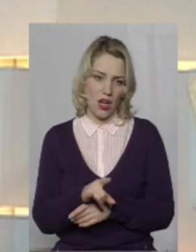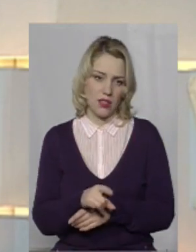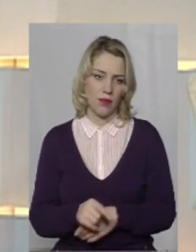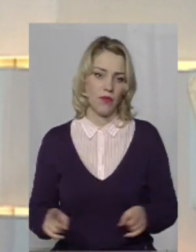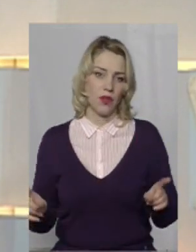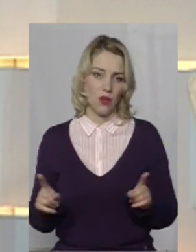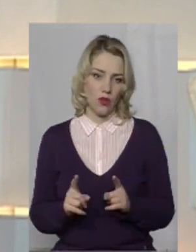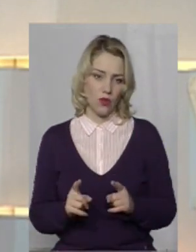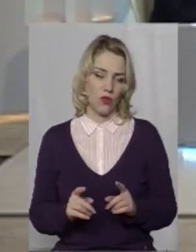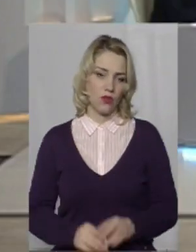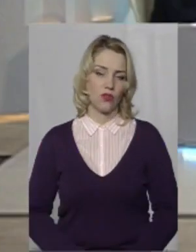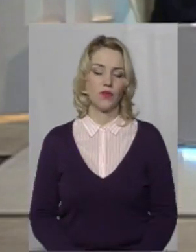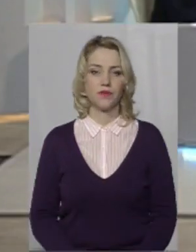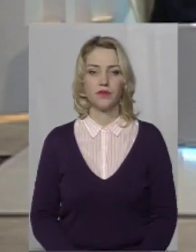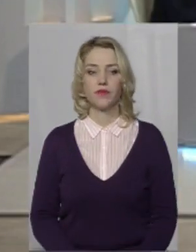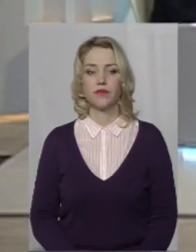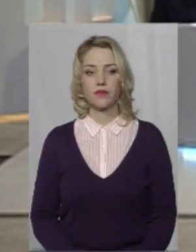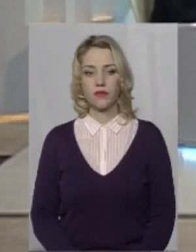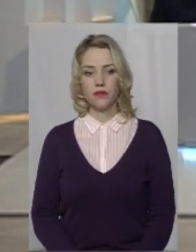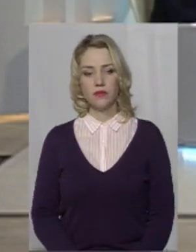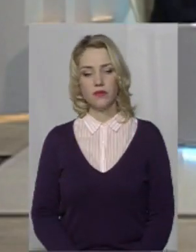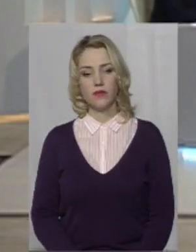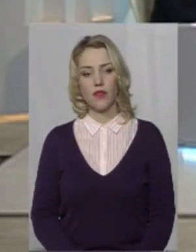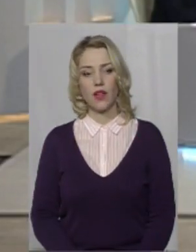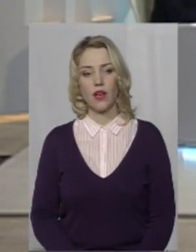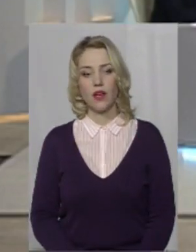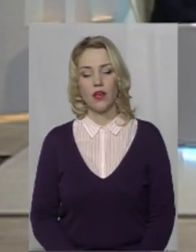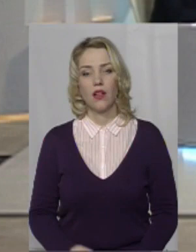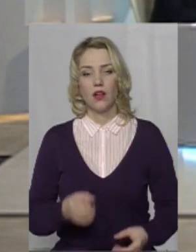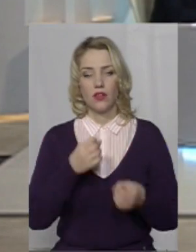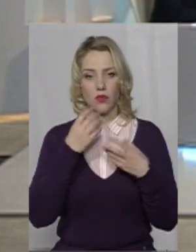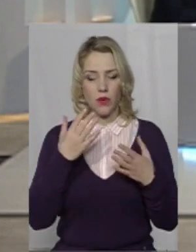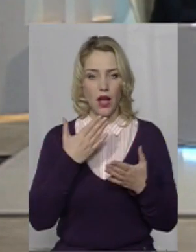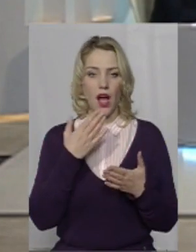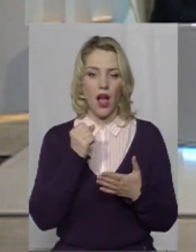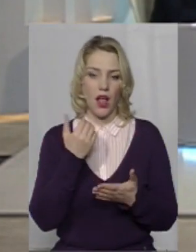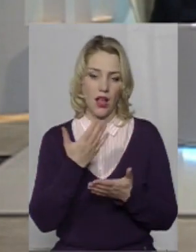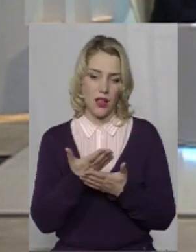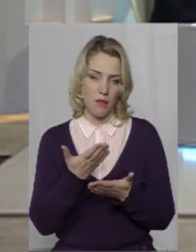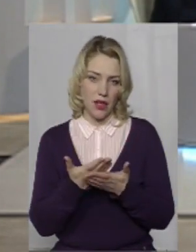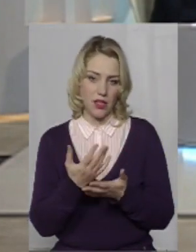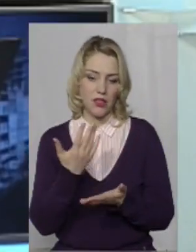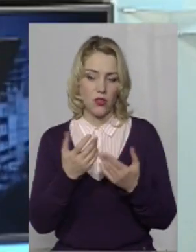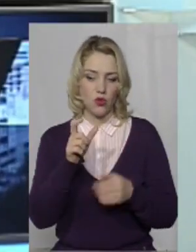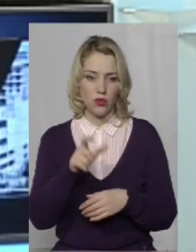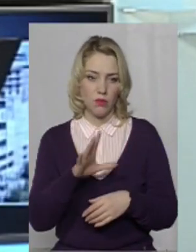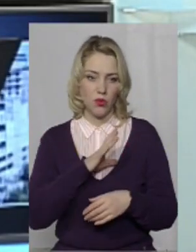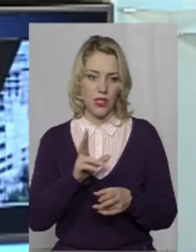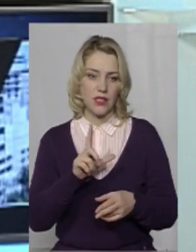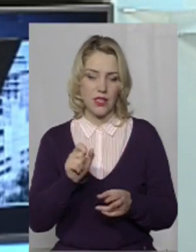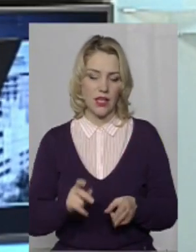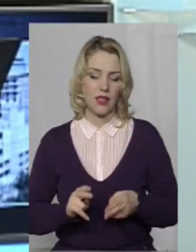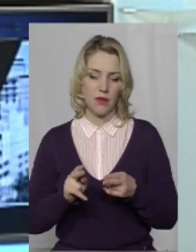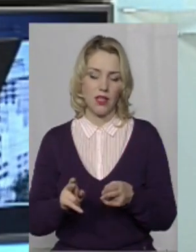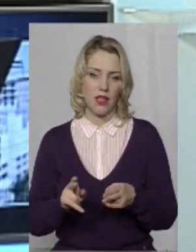Коротко, в принципі, по... Ну, просто концептуально, наприклад, якщо людина була за кримінальний